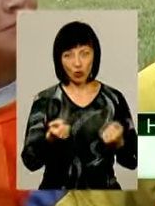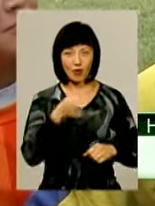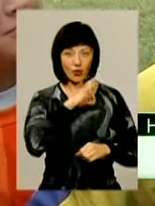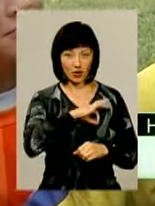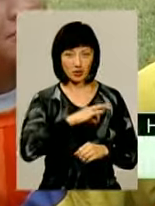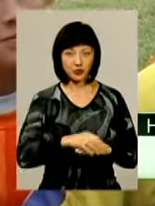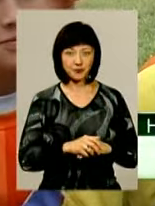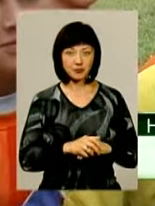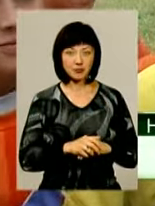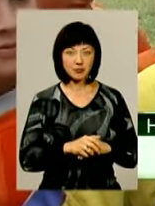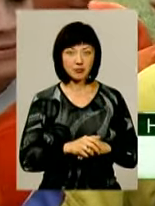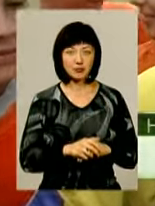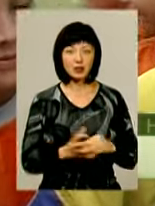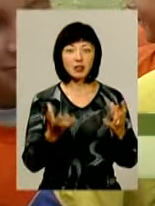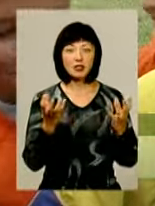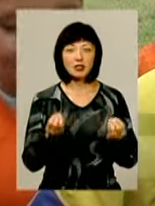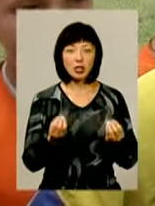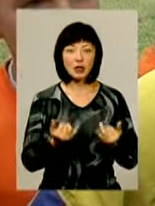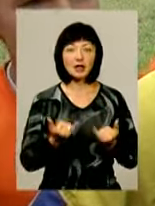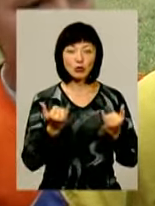полезно. А ще для чого?